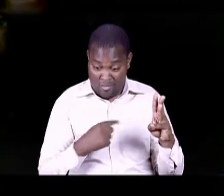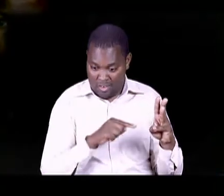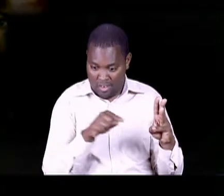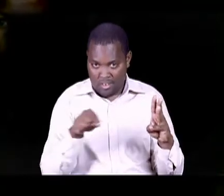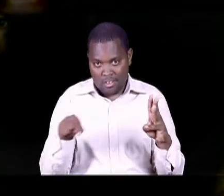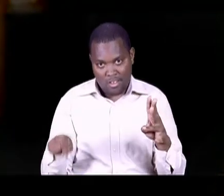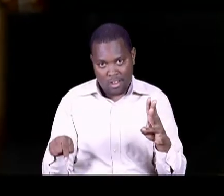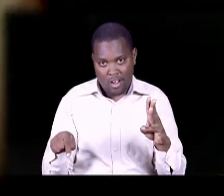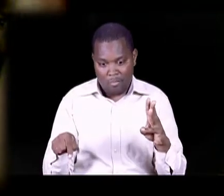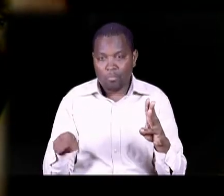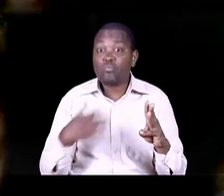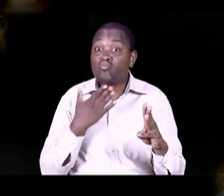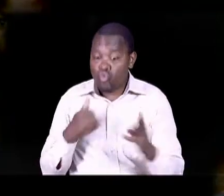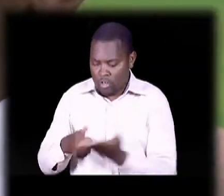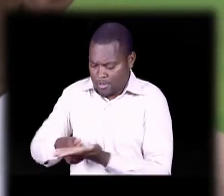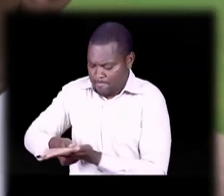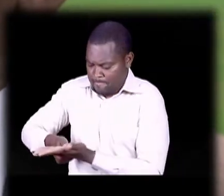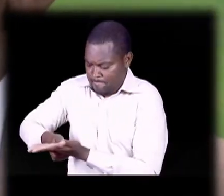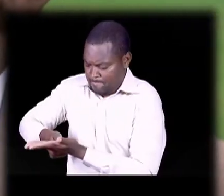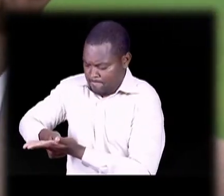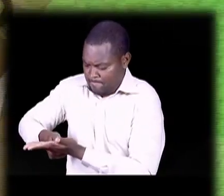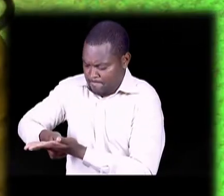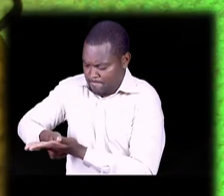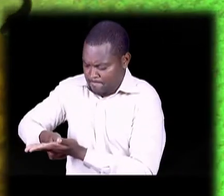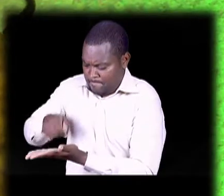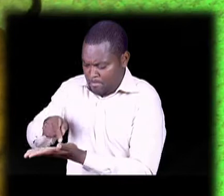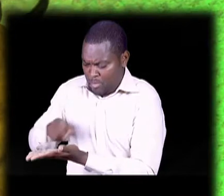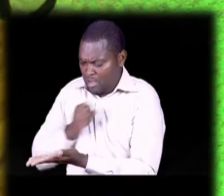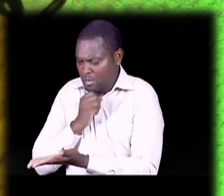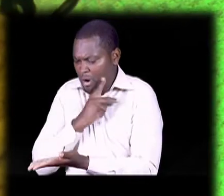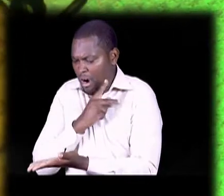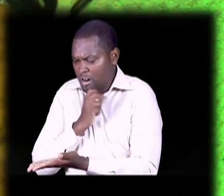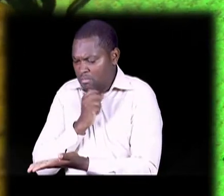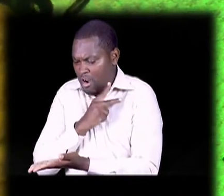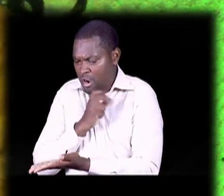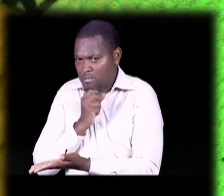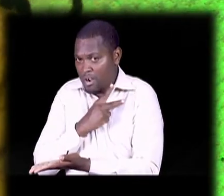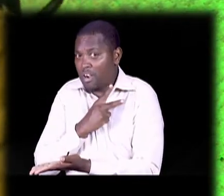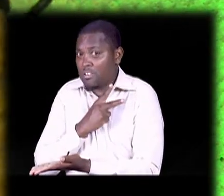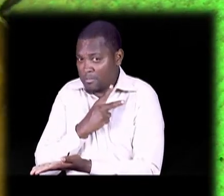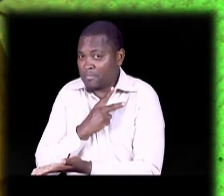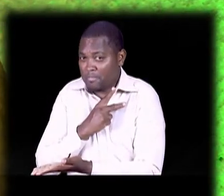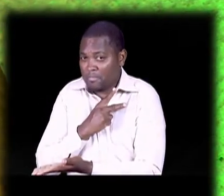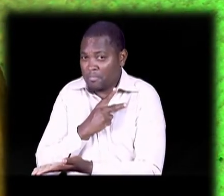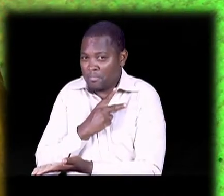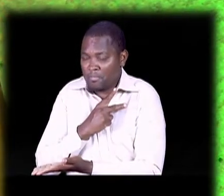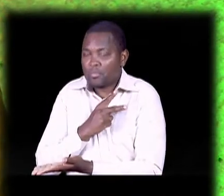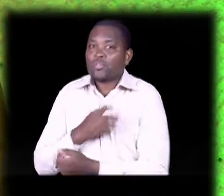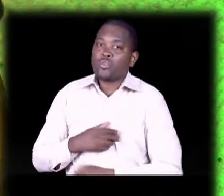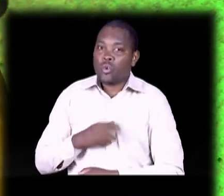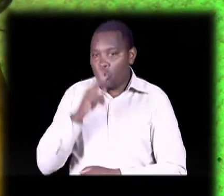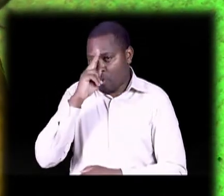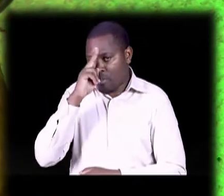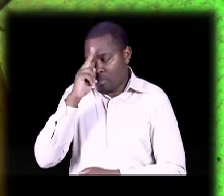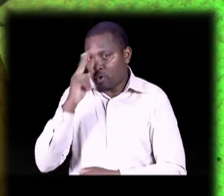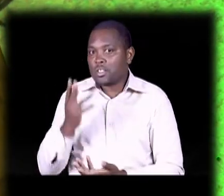Nikirudi Pale kupiga kura Umesema Kuna Kuna Kile kidude Kitalia Nitaulizo